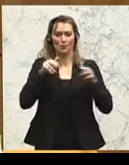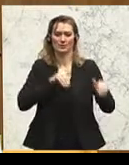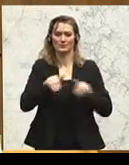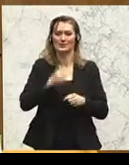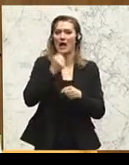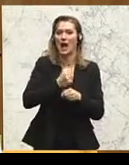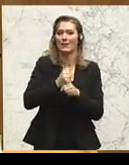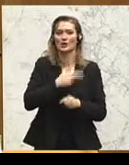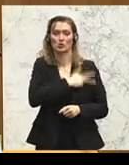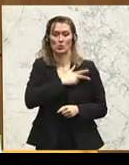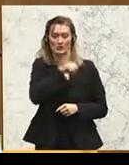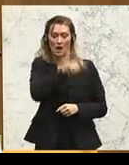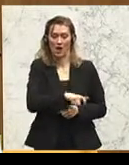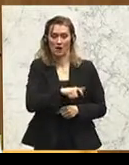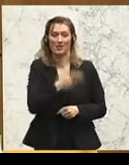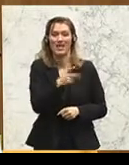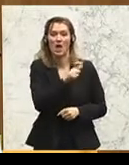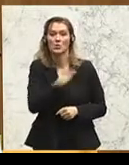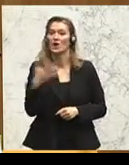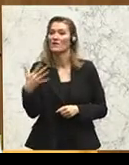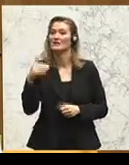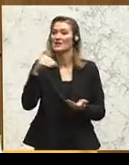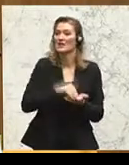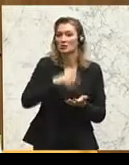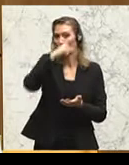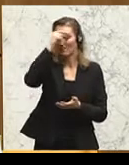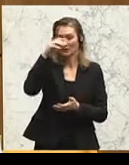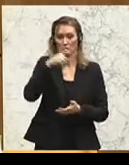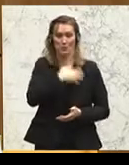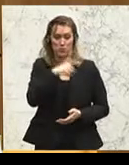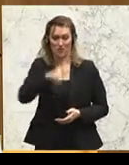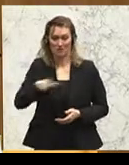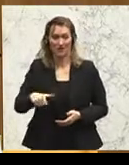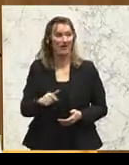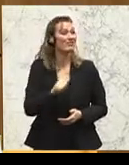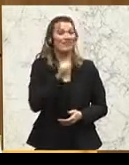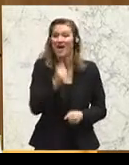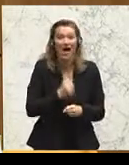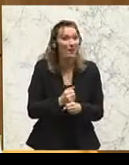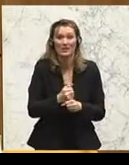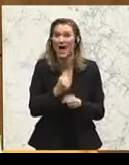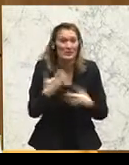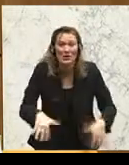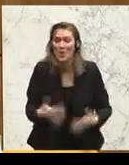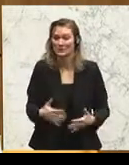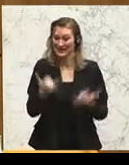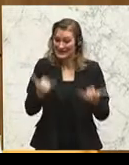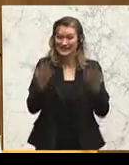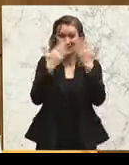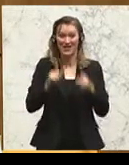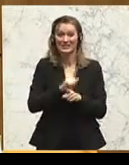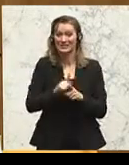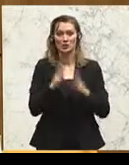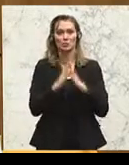Soziales, dass 350.000 Bürgerinnen und Bürger unseres Landes keine Arbeit haben, die jetzt zu Weihnachten zu Hause